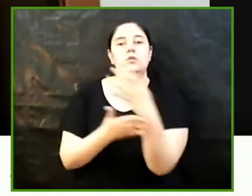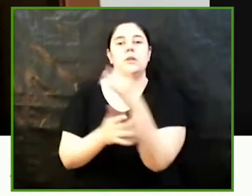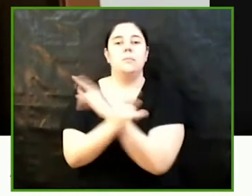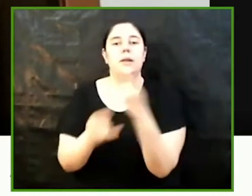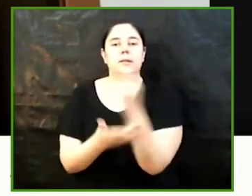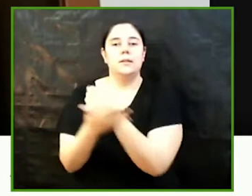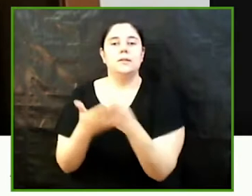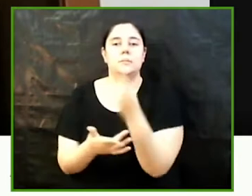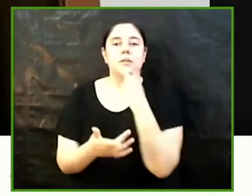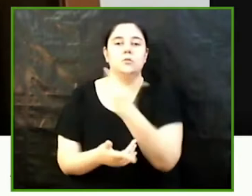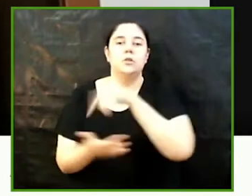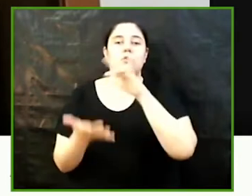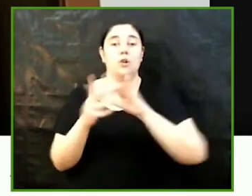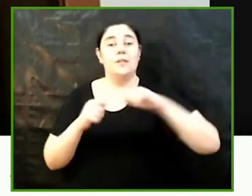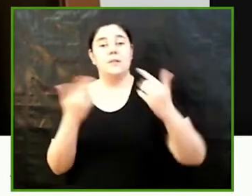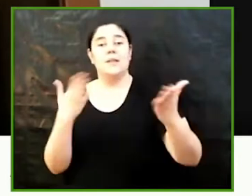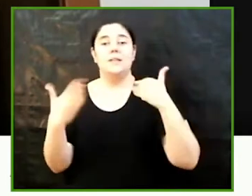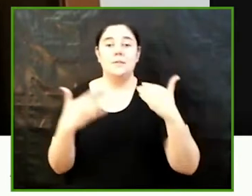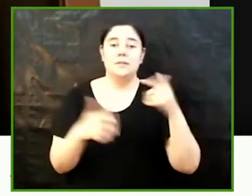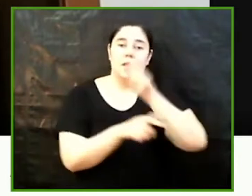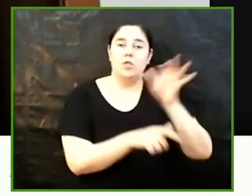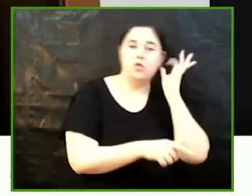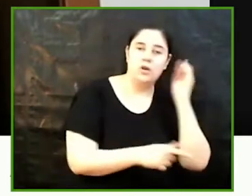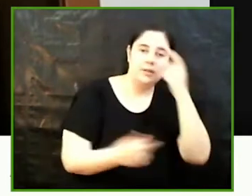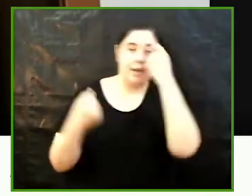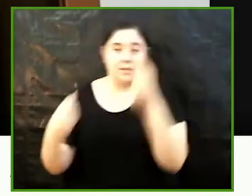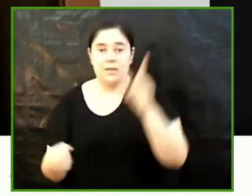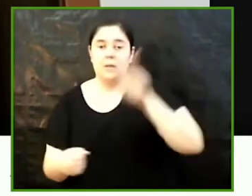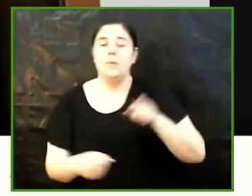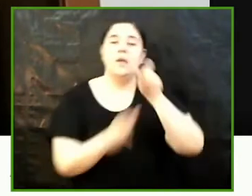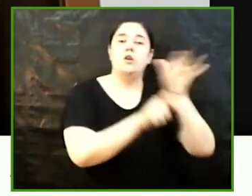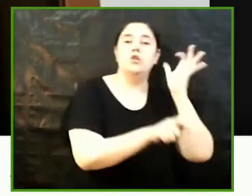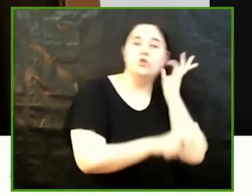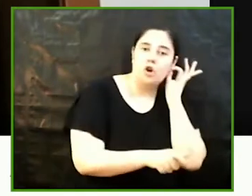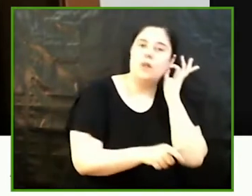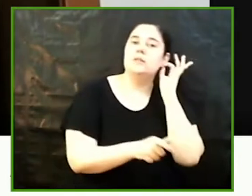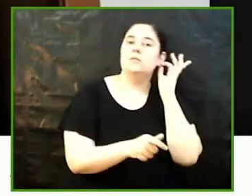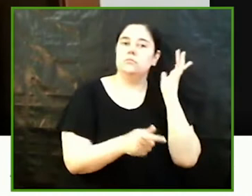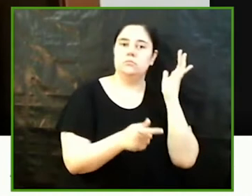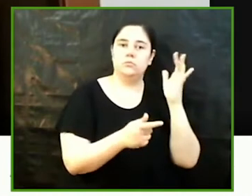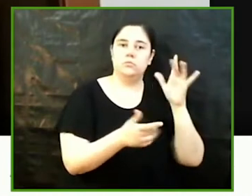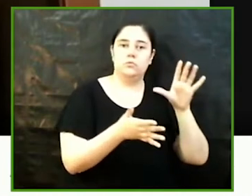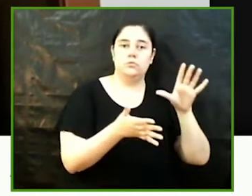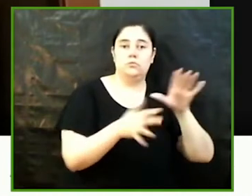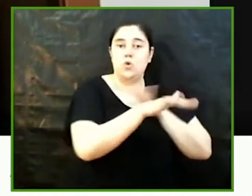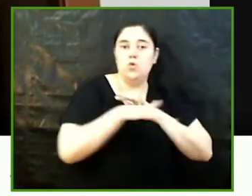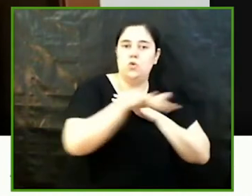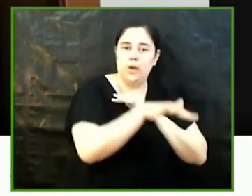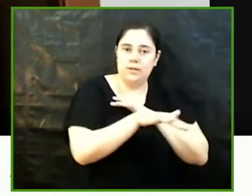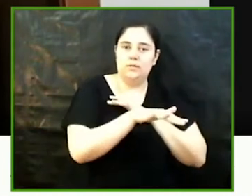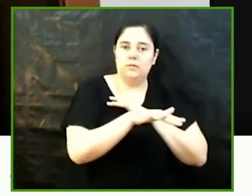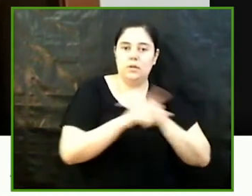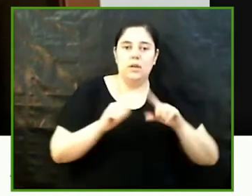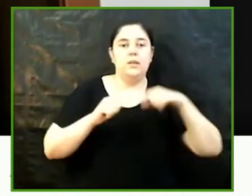realitzar entrevistes tant a dones locals com a dones expertes per tal d'obtenir propietats i remells i finalment vam dissenyar un itinerari